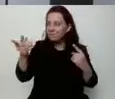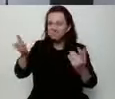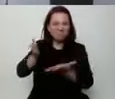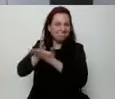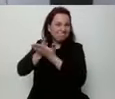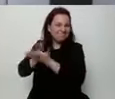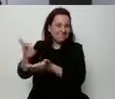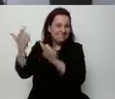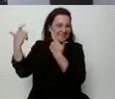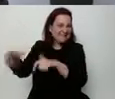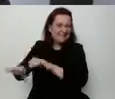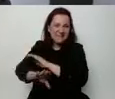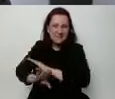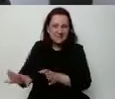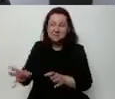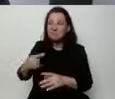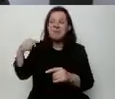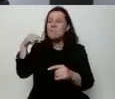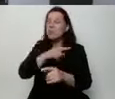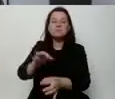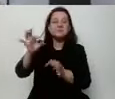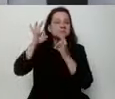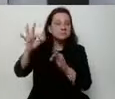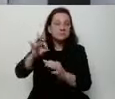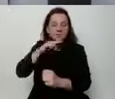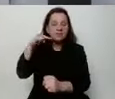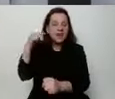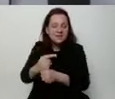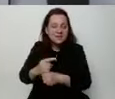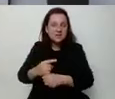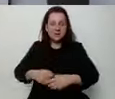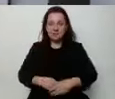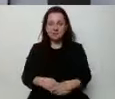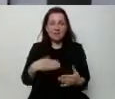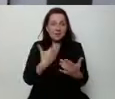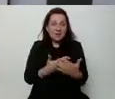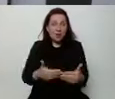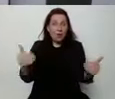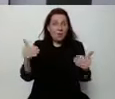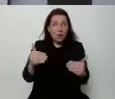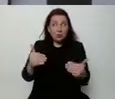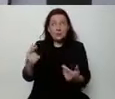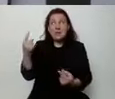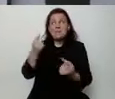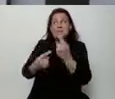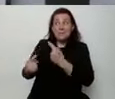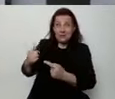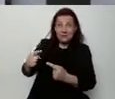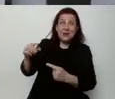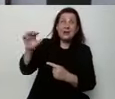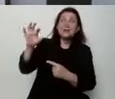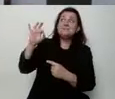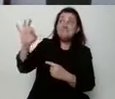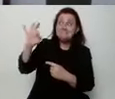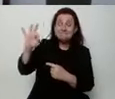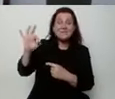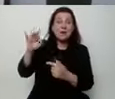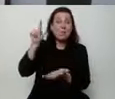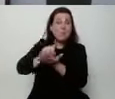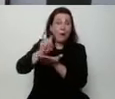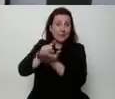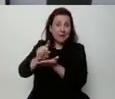Nie potrafią podejmować racjonalnych decyzji. I w związku z tym można się niestety spodziewać podwyższania podatków.